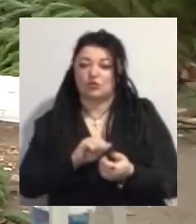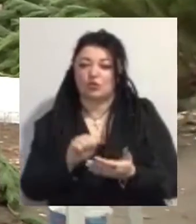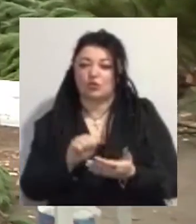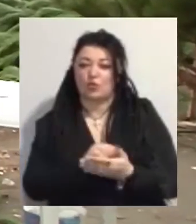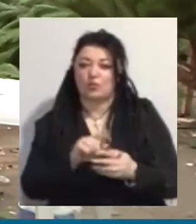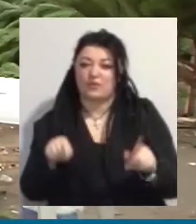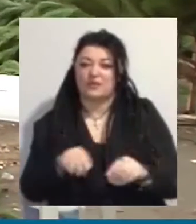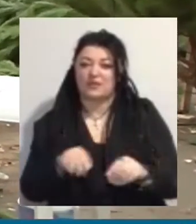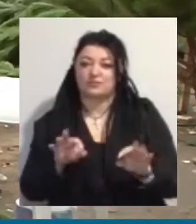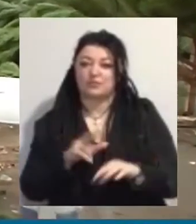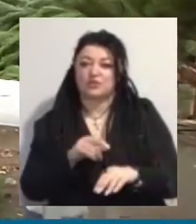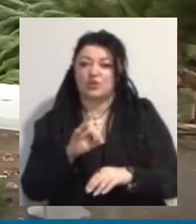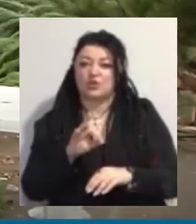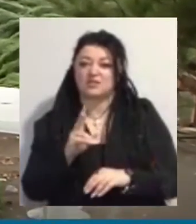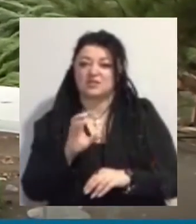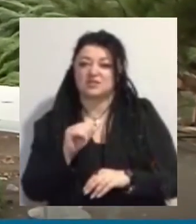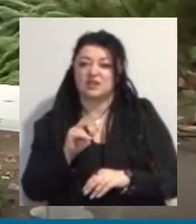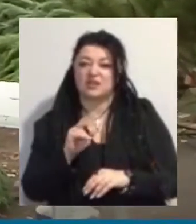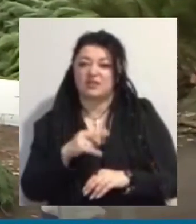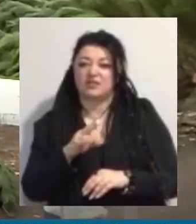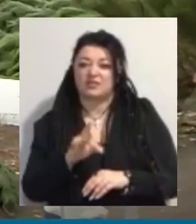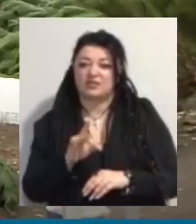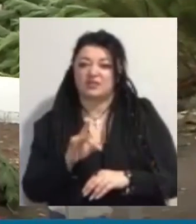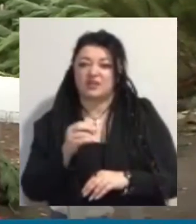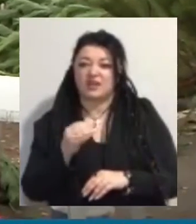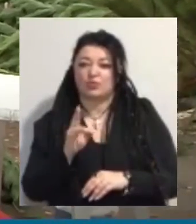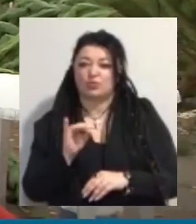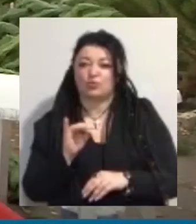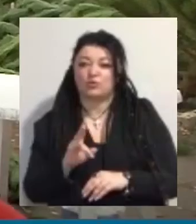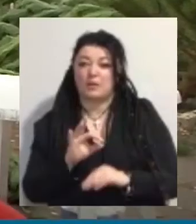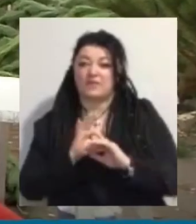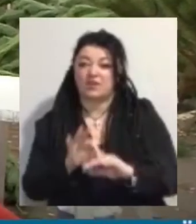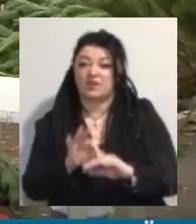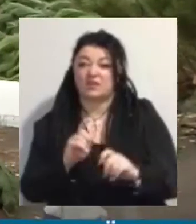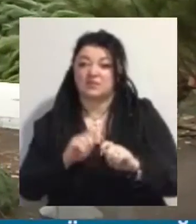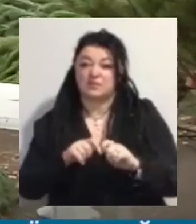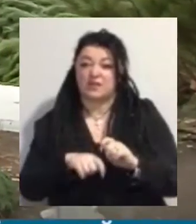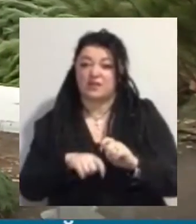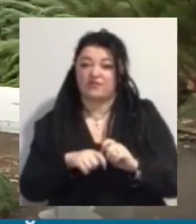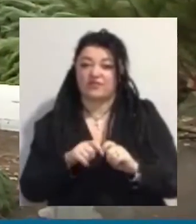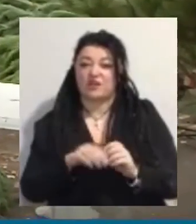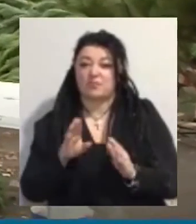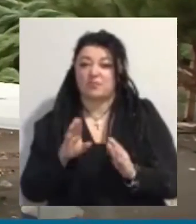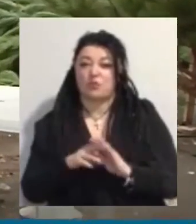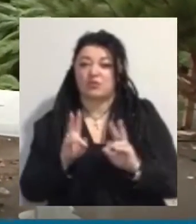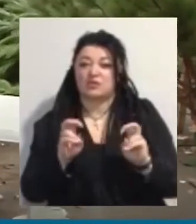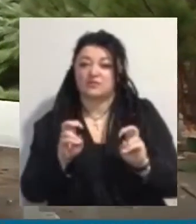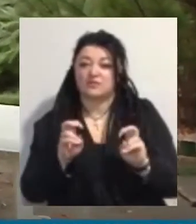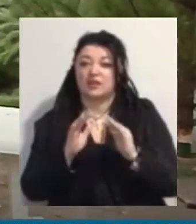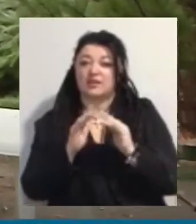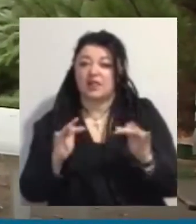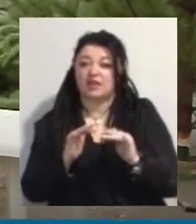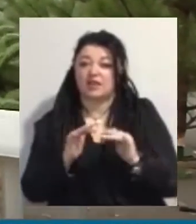Олександр Дейкун. Проводили перевірку під названням «Ялинка».